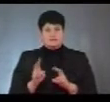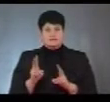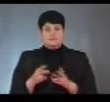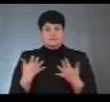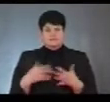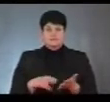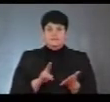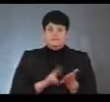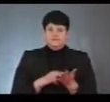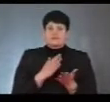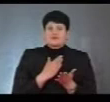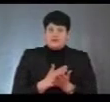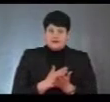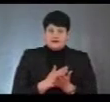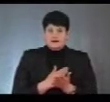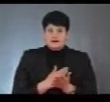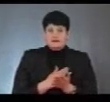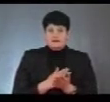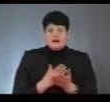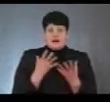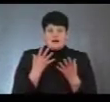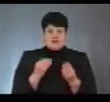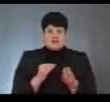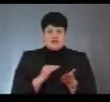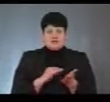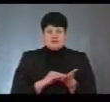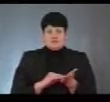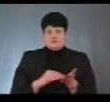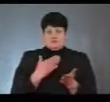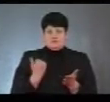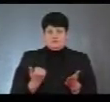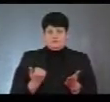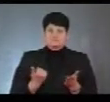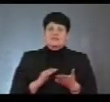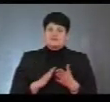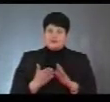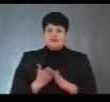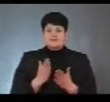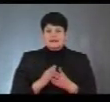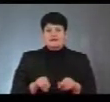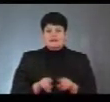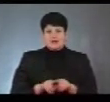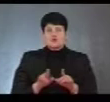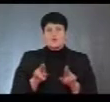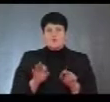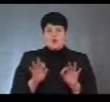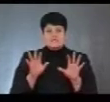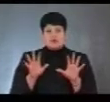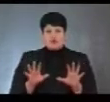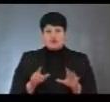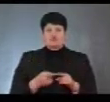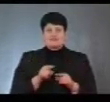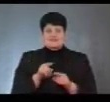приписався, але днями його ще немає? Ну, ситуація виглядає таким чином, що, в принципі, по закону цей реєстр